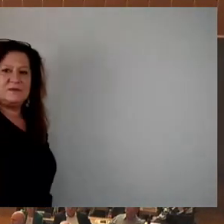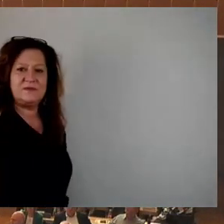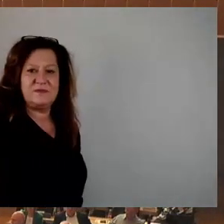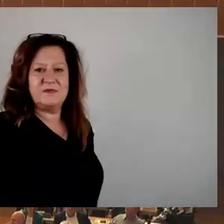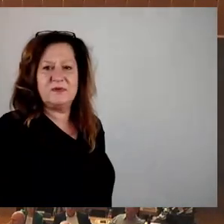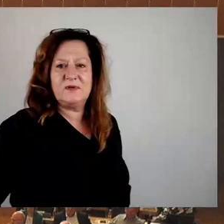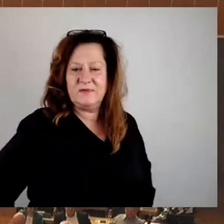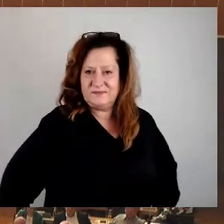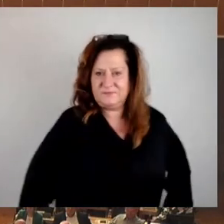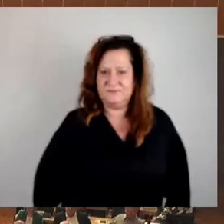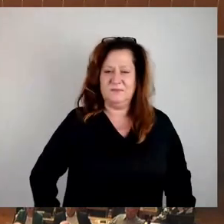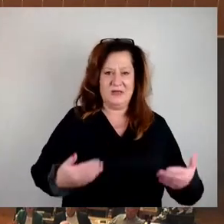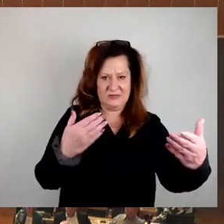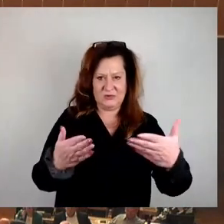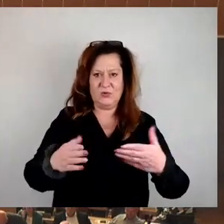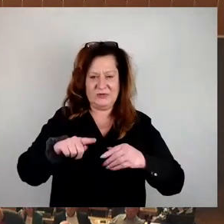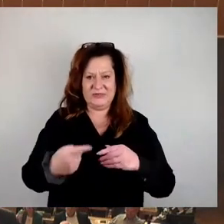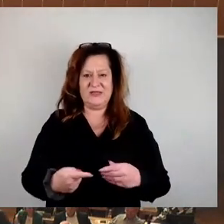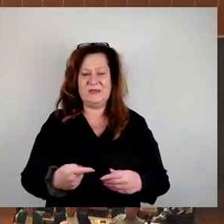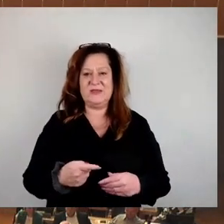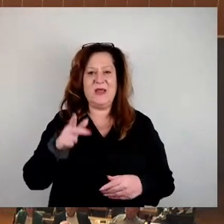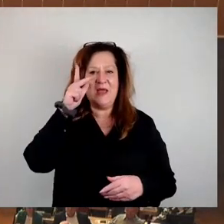Nächste Wortmeldung, Herr Nietzsche. Dann Herr Löser.